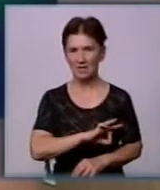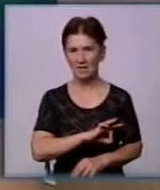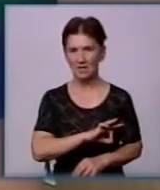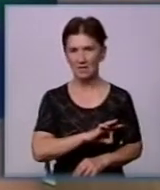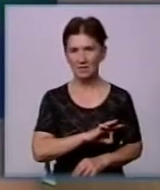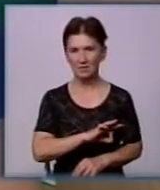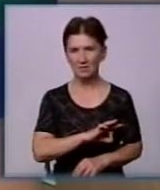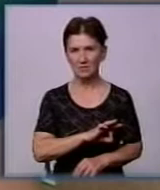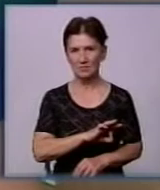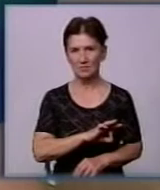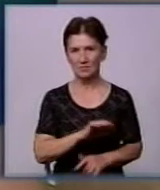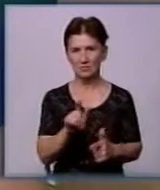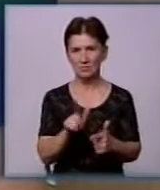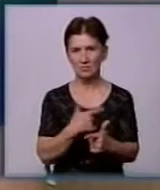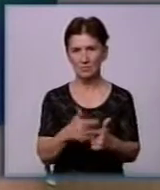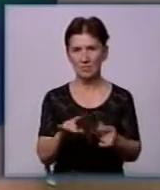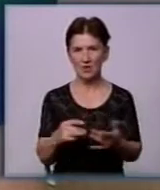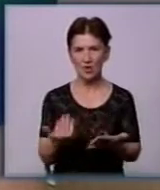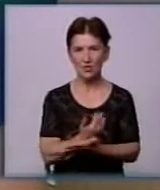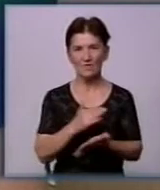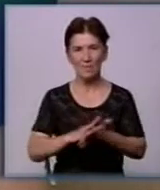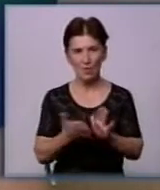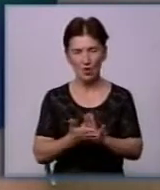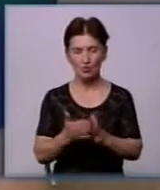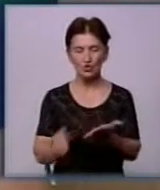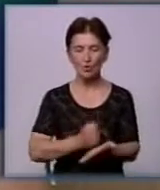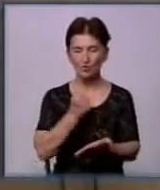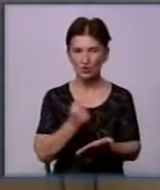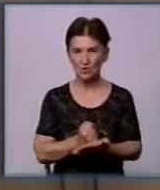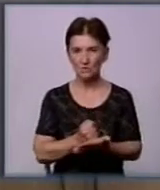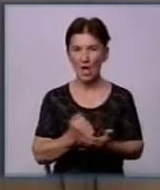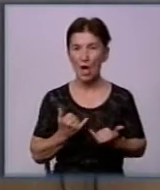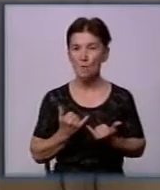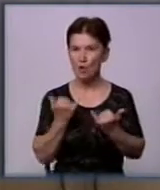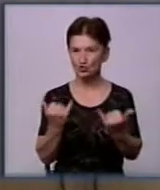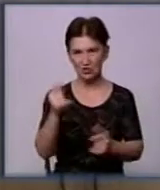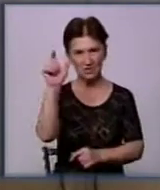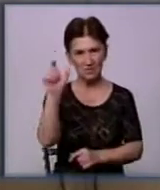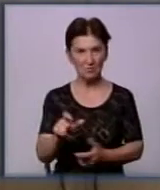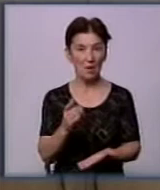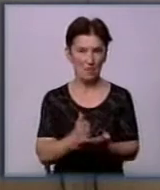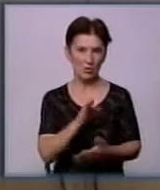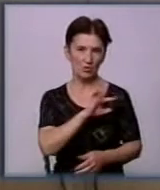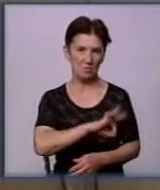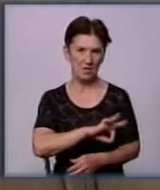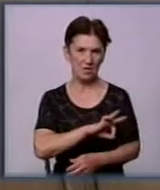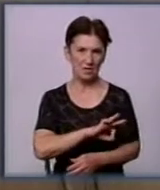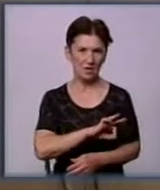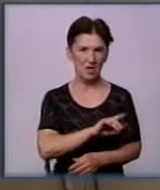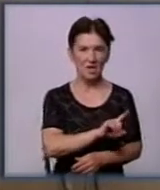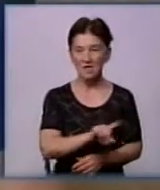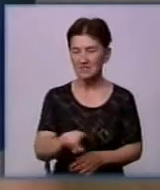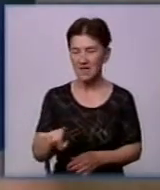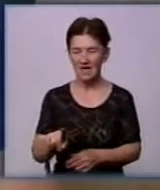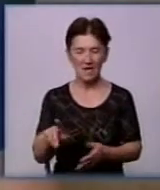Ніяких не було. Але новим положенням встановлено, що почесні громадяни мають такі пільги. Це безкоштовний